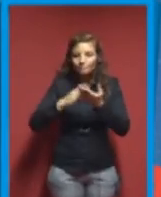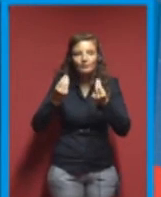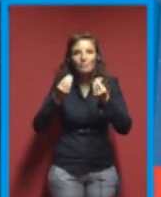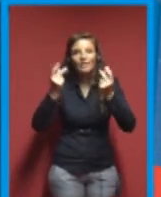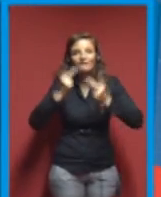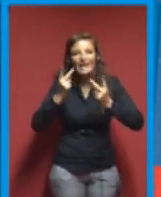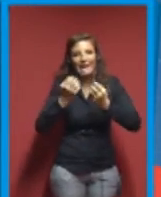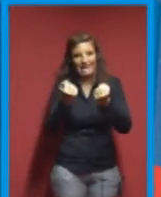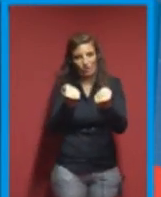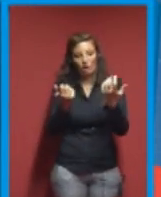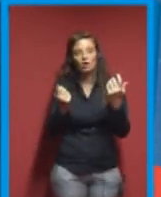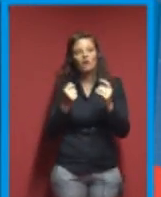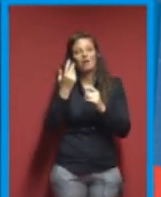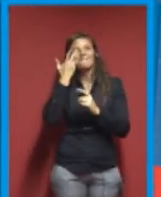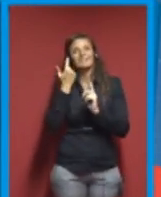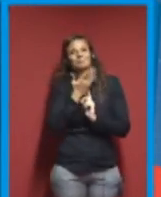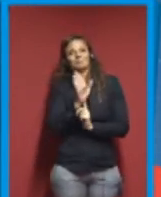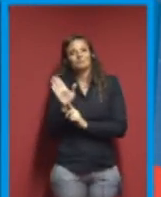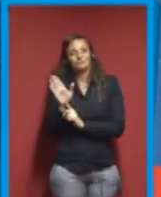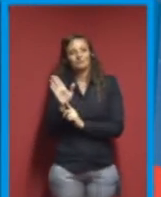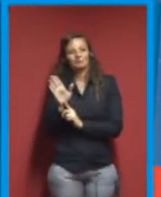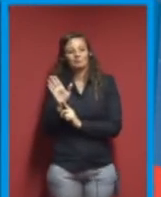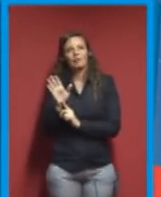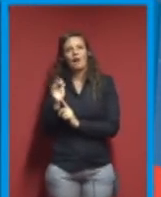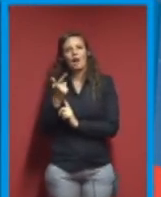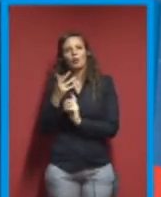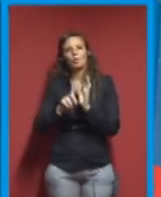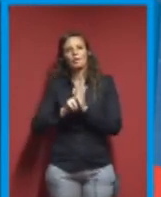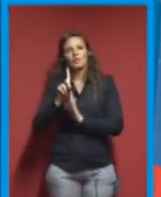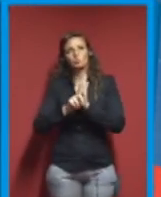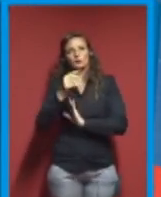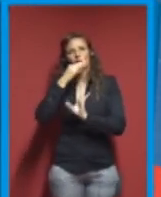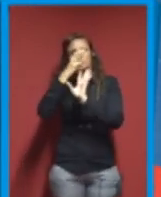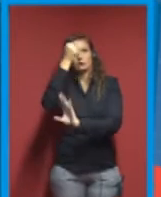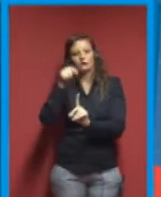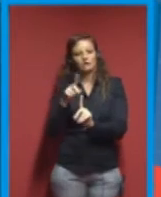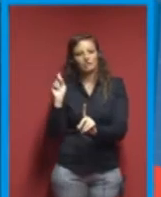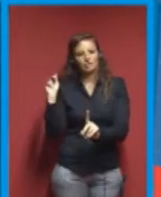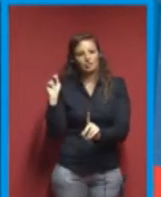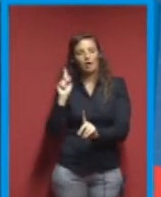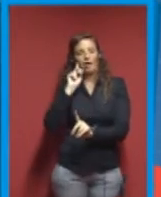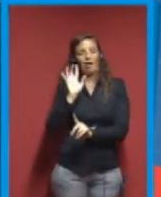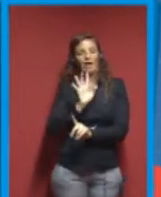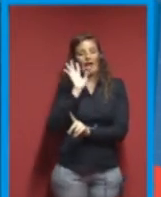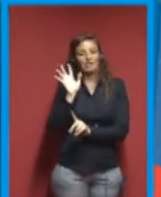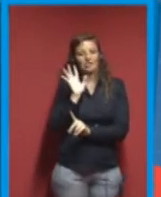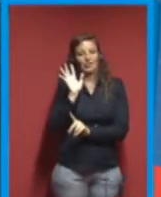Vorrei farvi vedere alcuni risultati raggiunti, abbiamo ad esempio